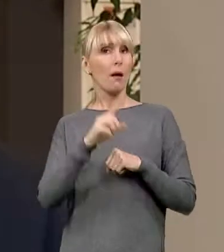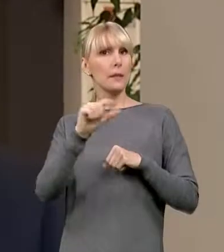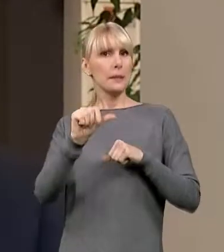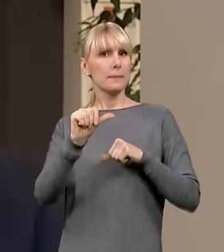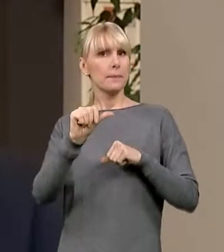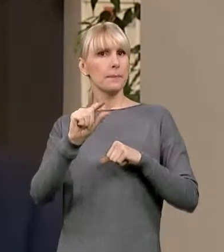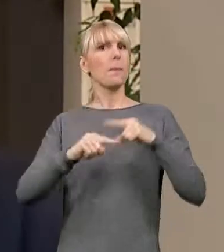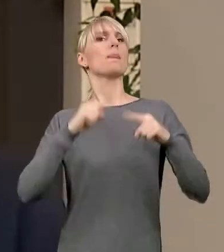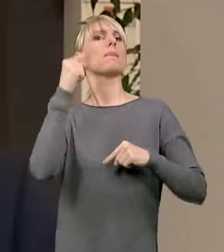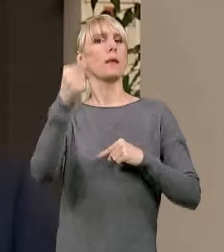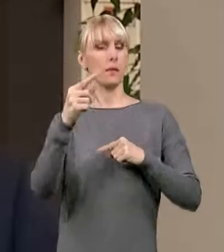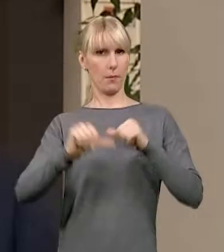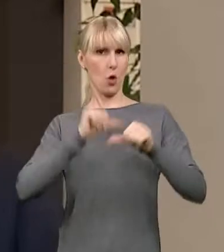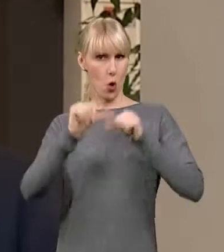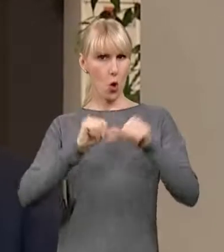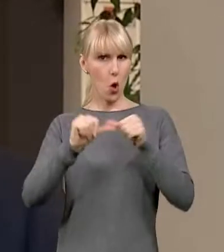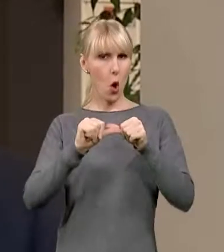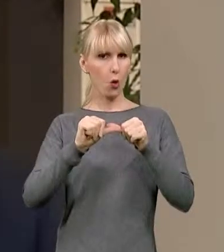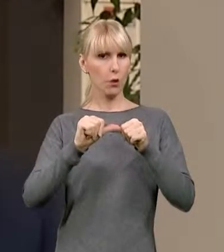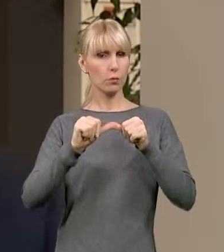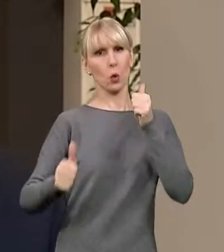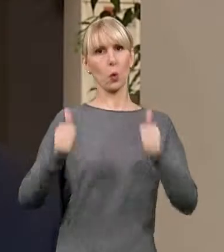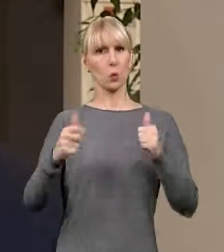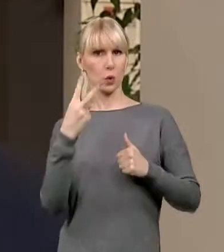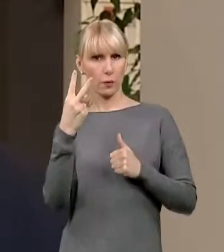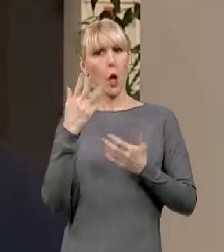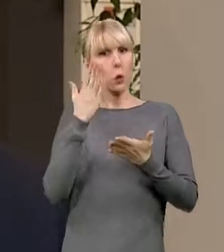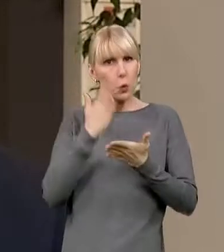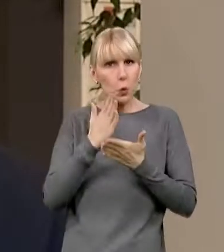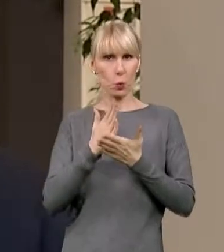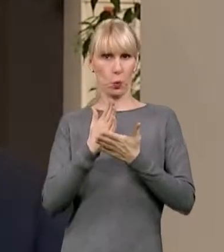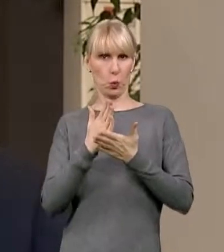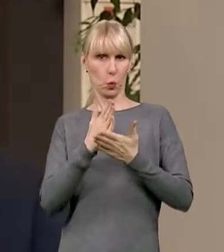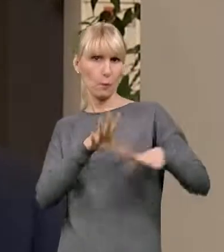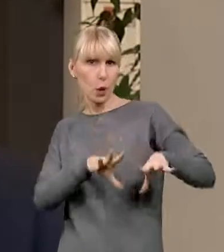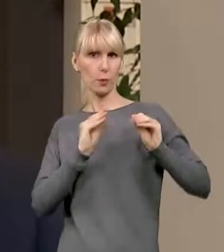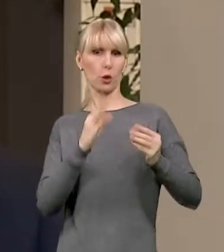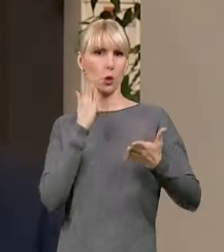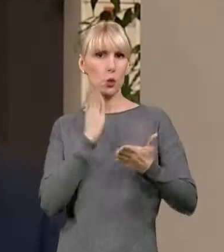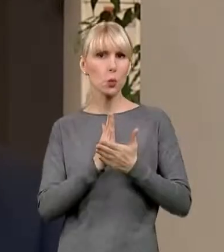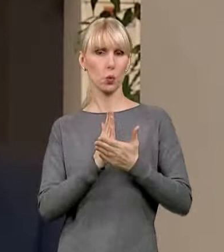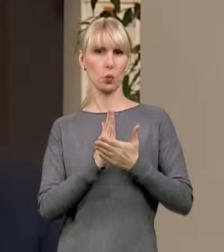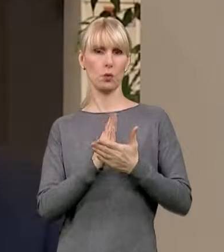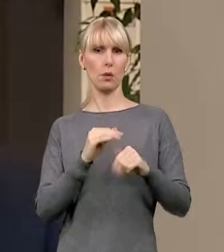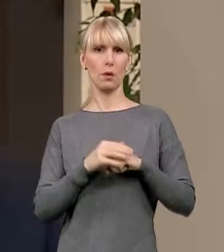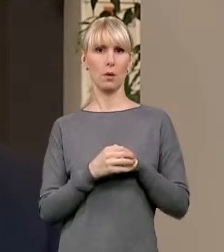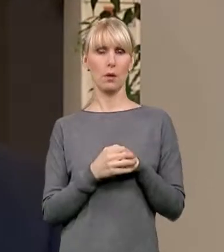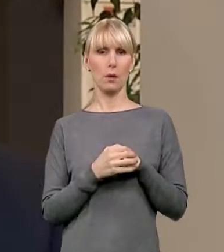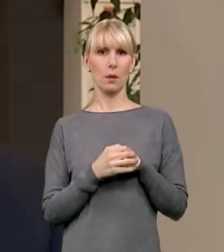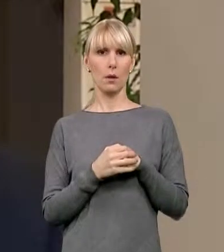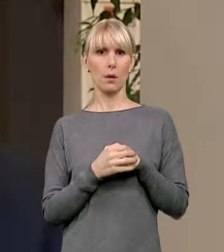podobnie jak dwa konkursy, którymi już rozpoczęliśmy realizację nowej perspektywy